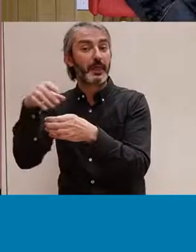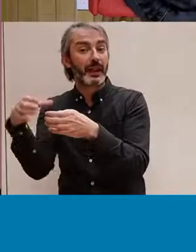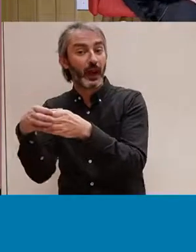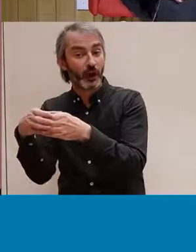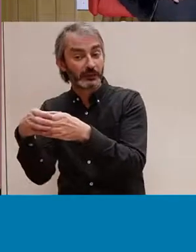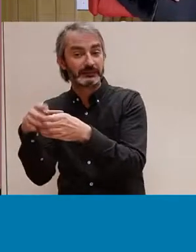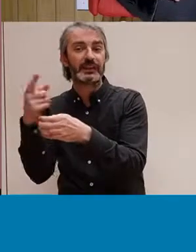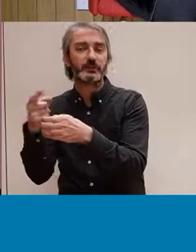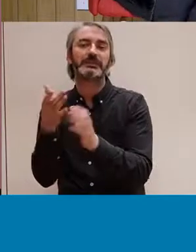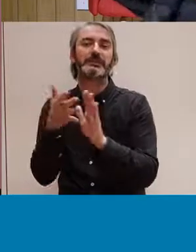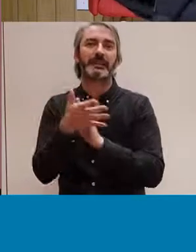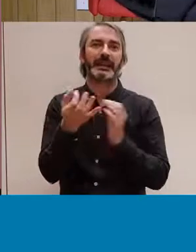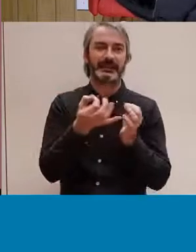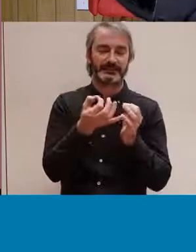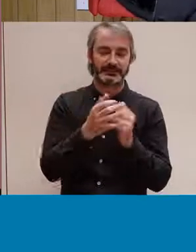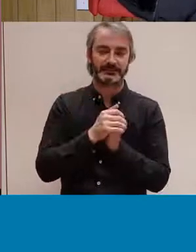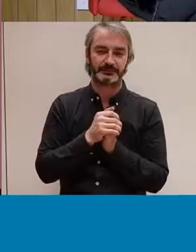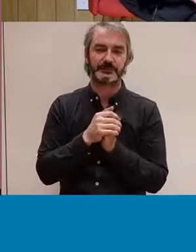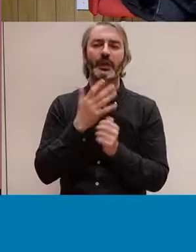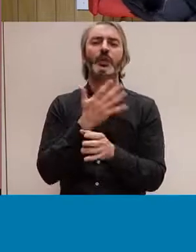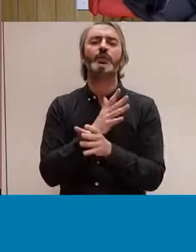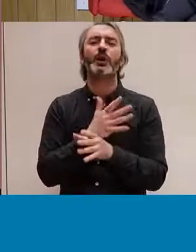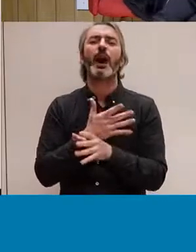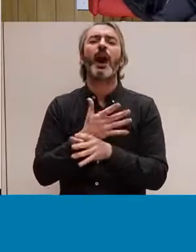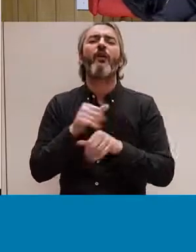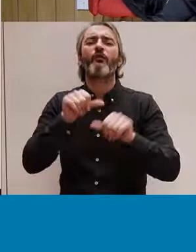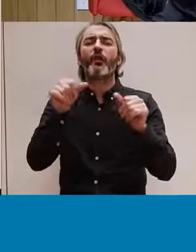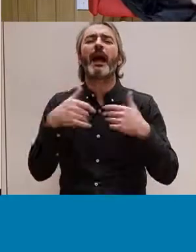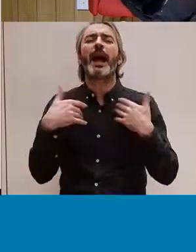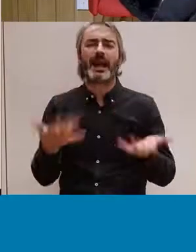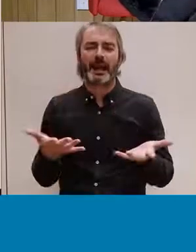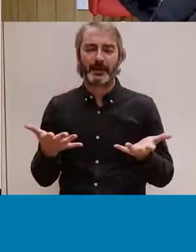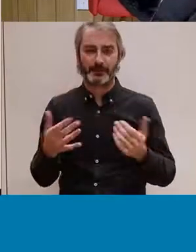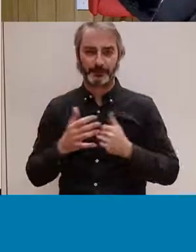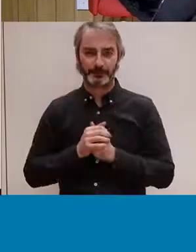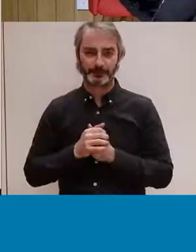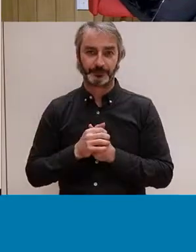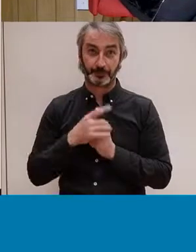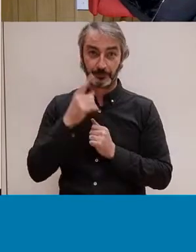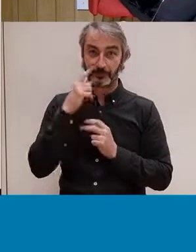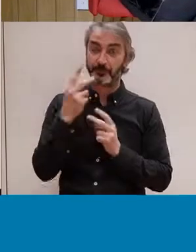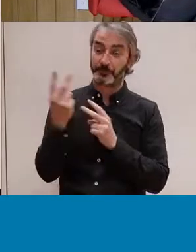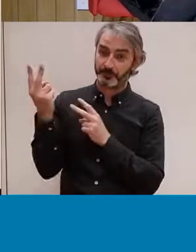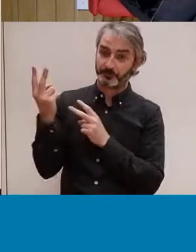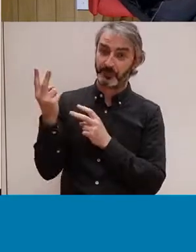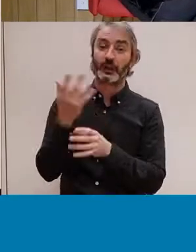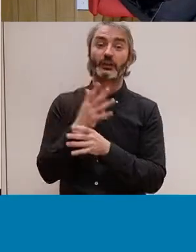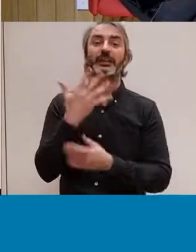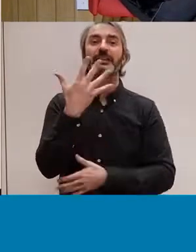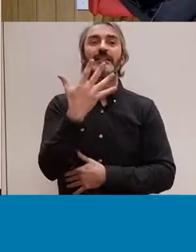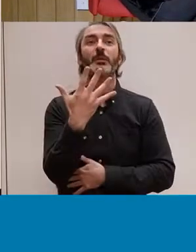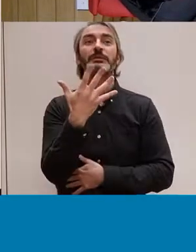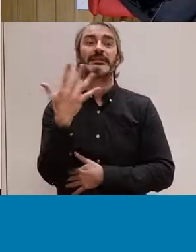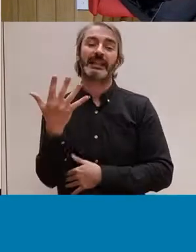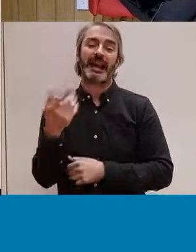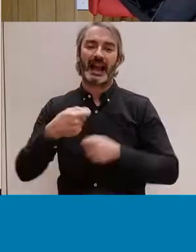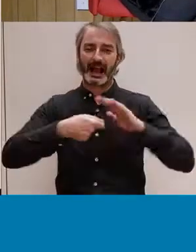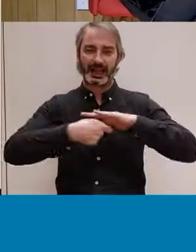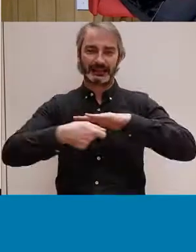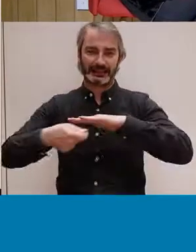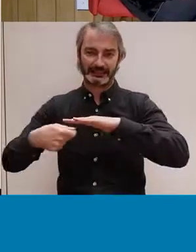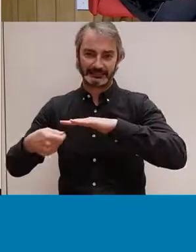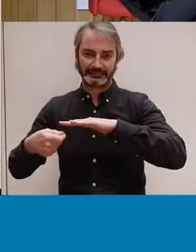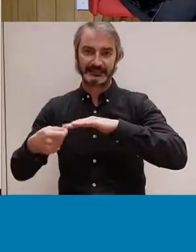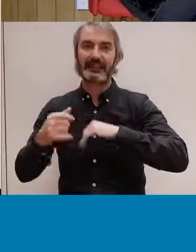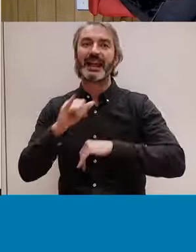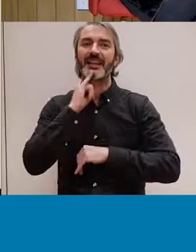consisteixen. Llavors, com es juga Voluptes? Voluptes, com he dit, és un joc de 55 cartes i